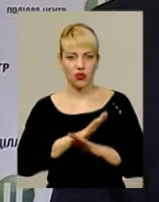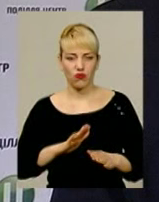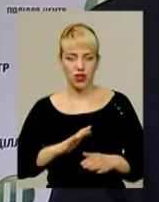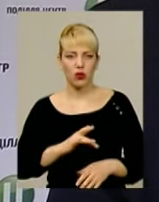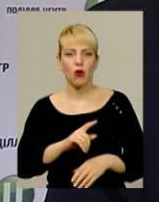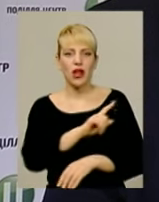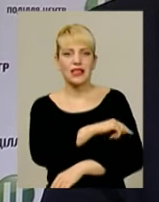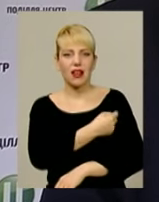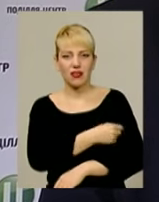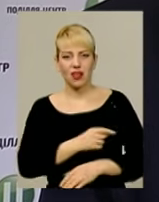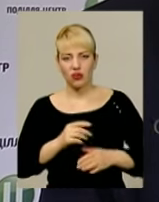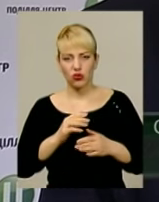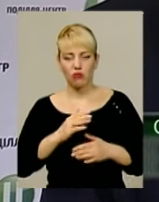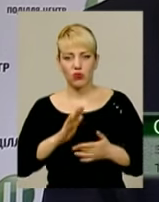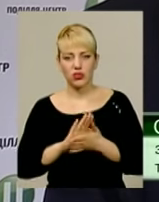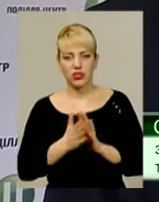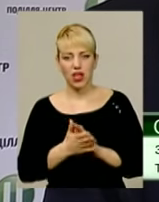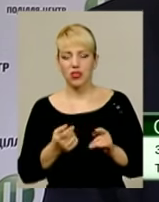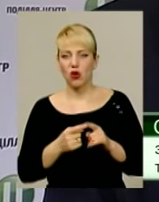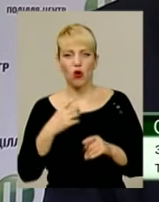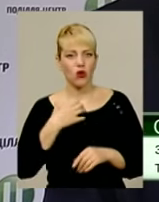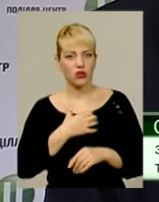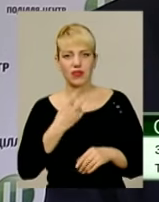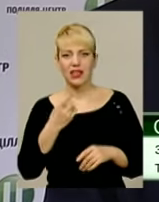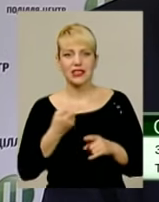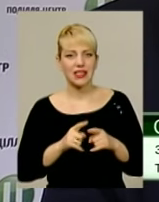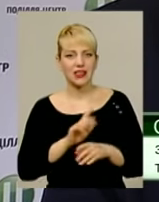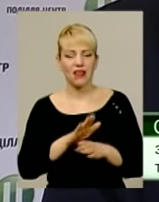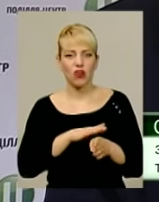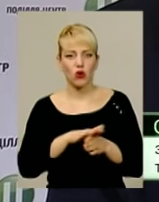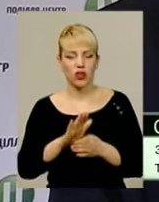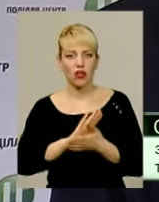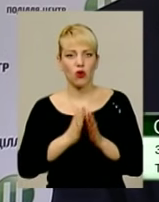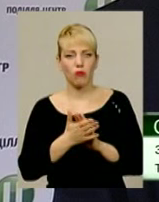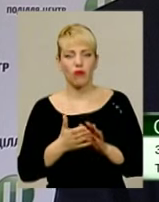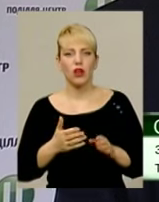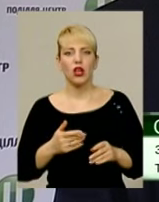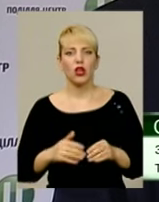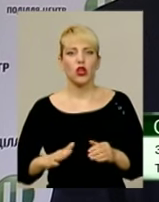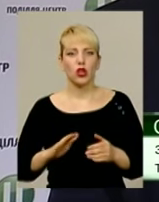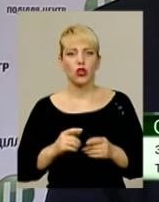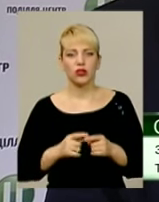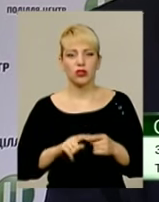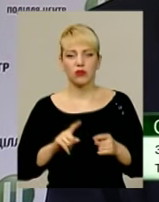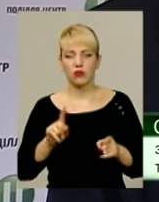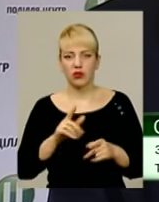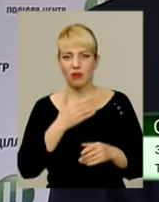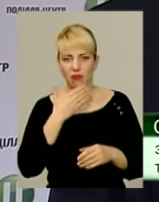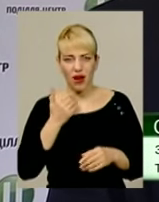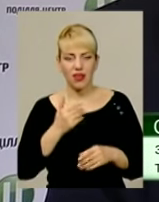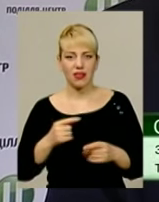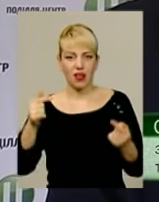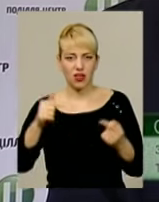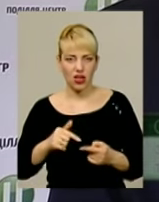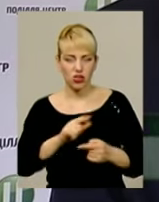Основна умова – це дійсно невиконання умов договору. Це підтримання території в належному санітарному стані,